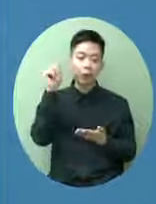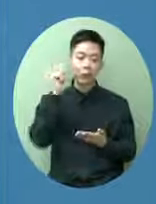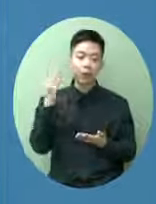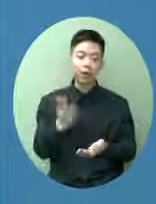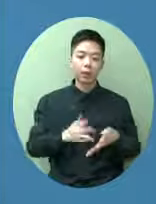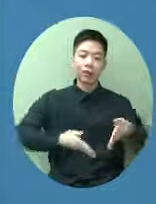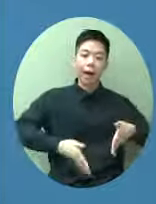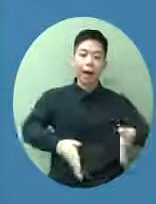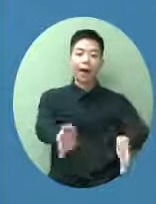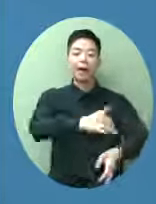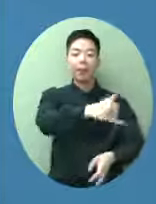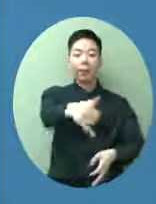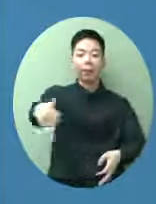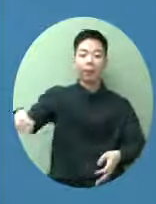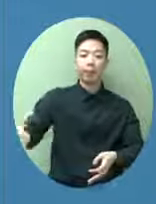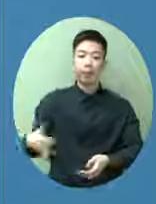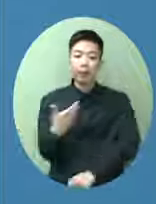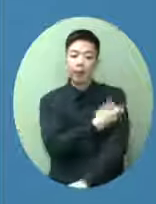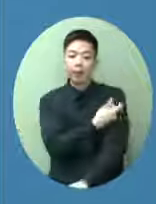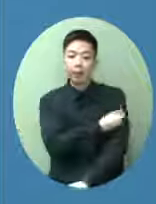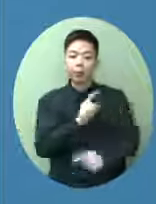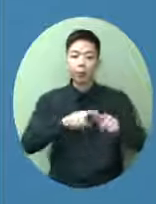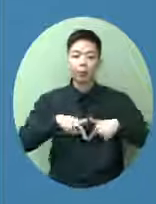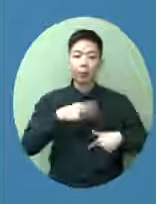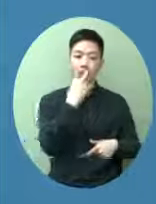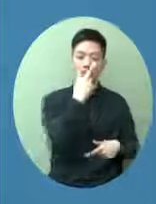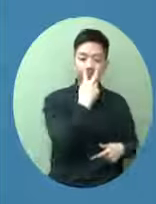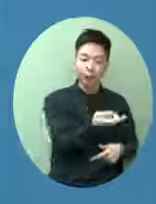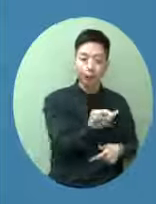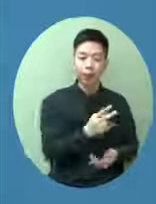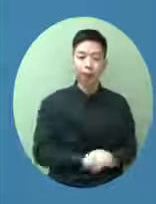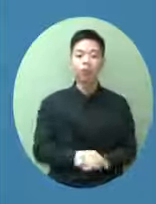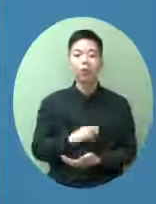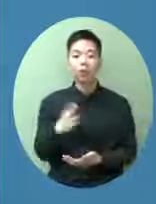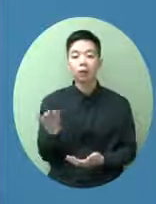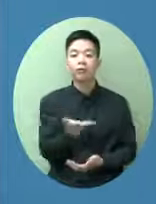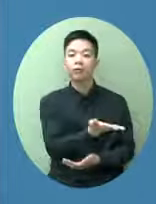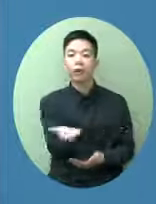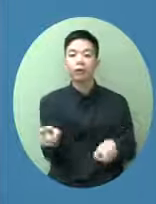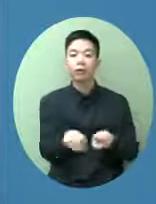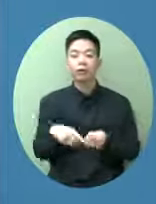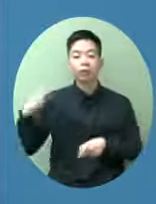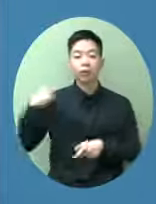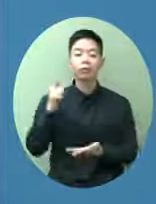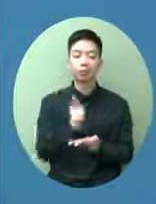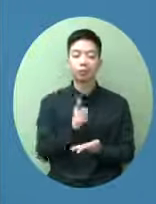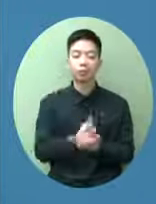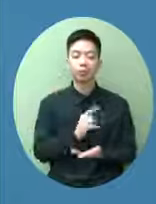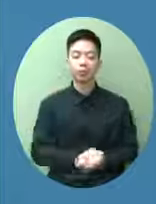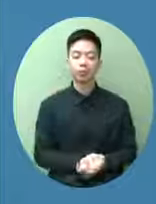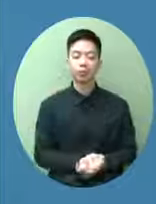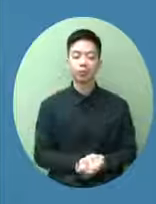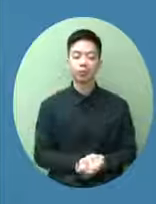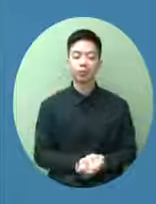在做這些接種疫苗的但是市民要共同努力其中一個